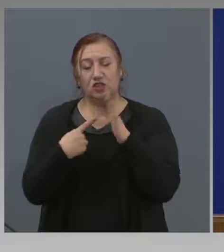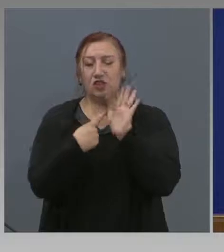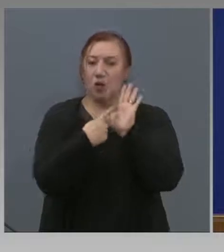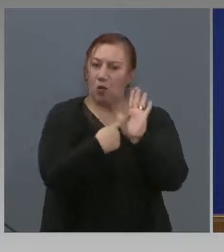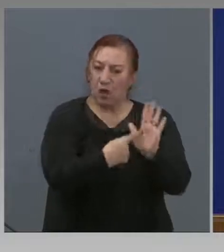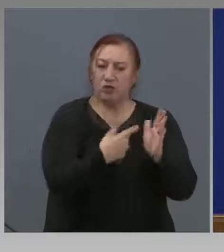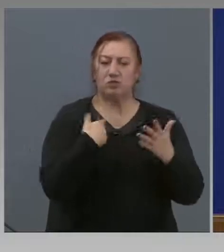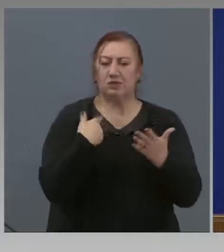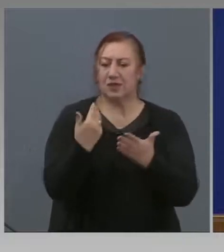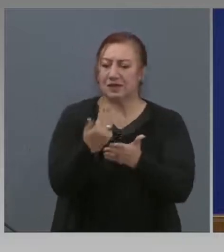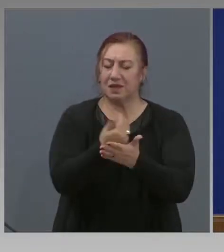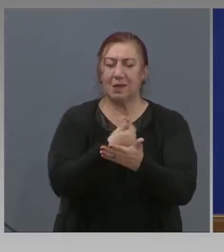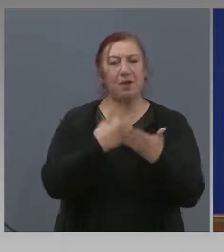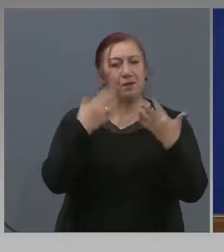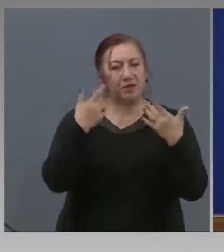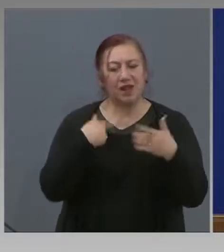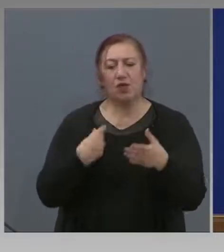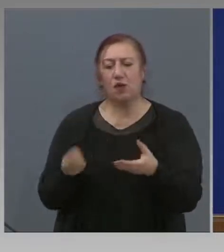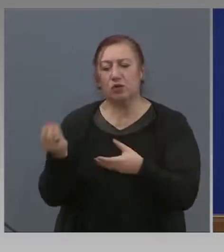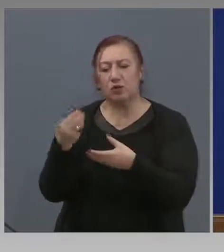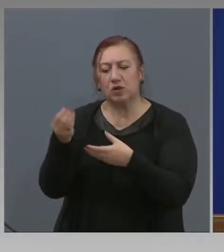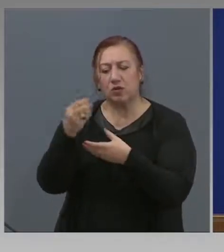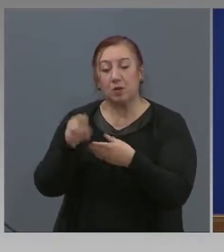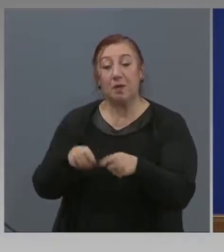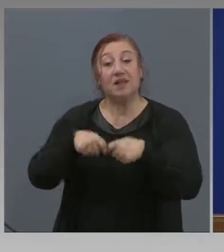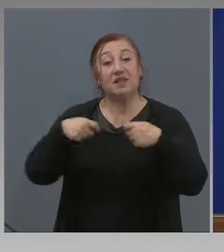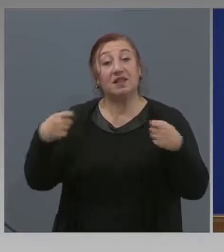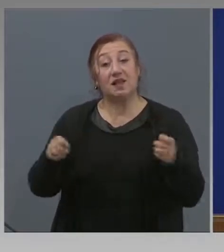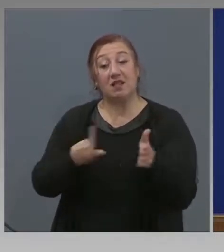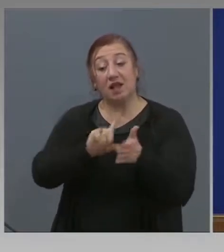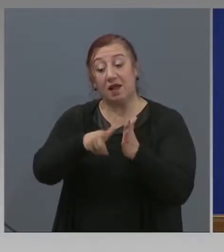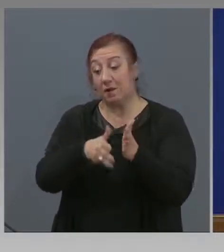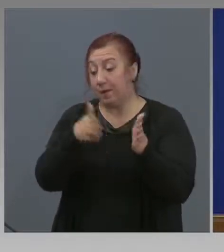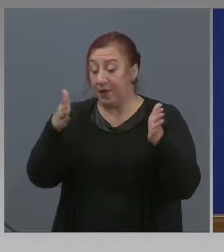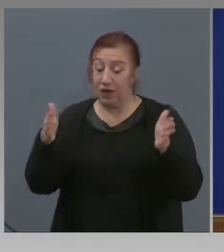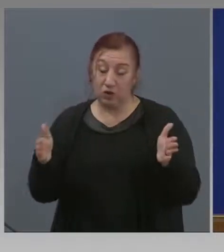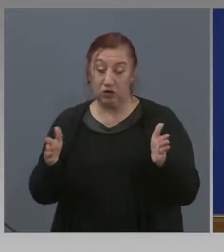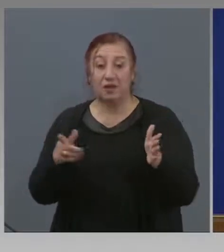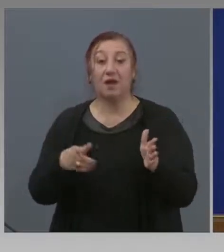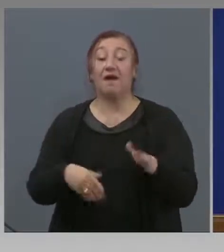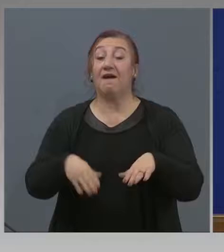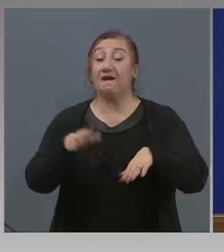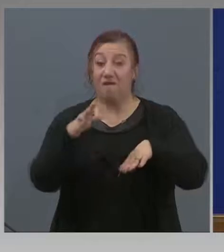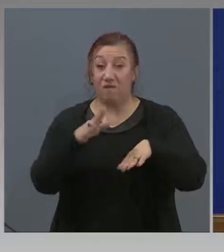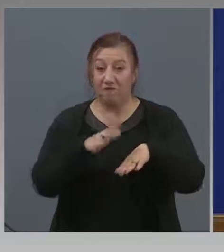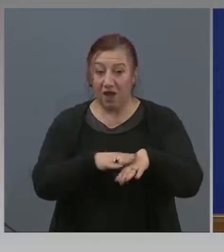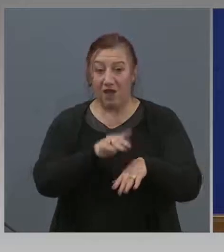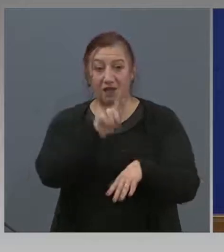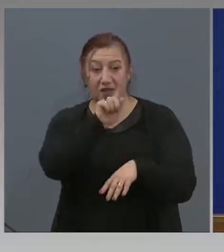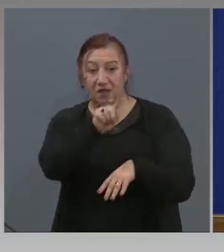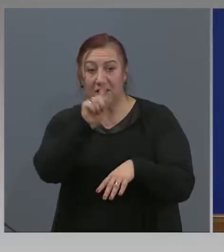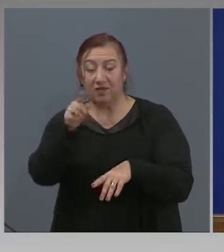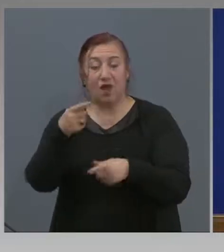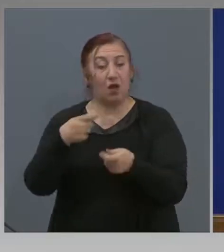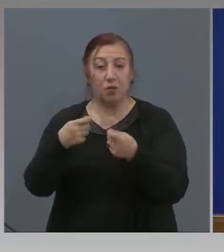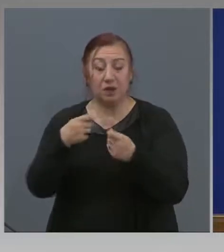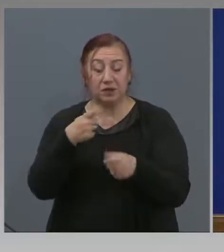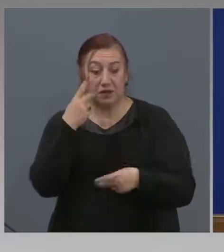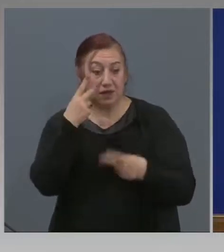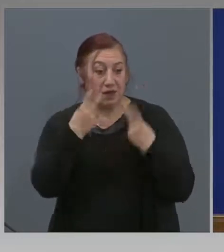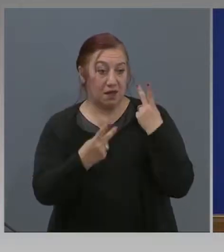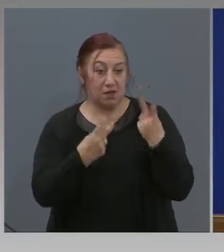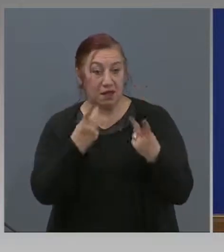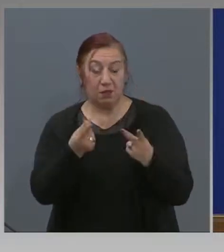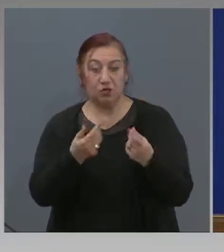които сме събрали, но когато те се натрупат за достатъчно дълъг период. Факт е, че в някои оператора се наблюдават, но